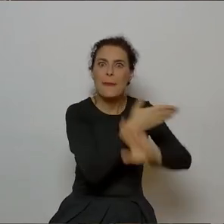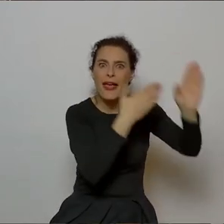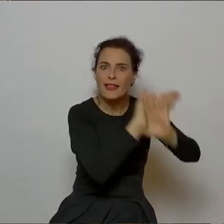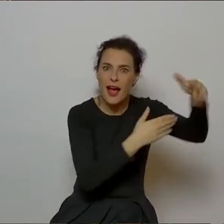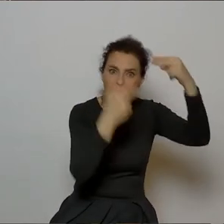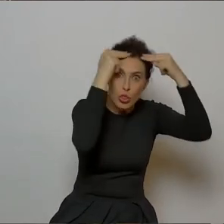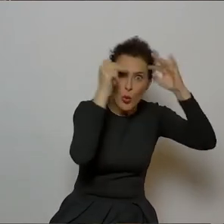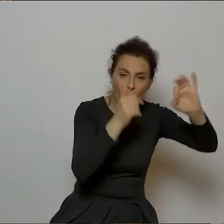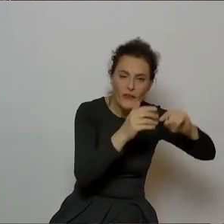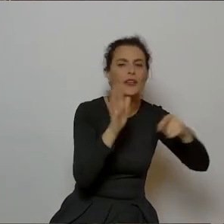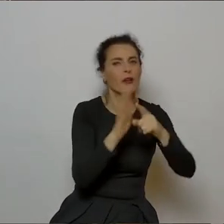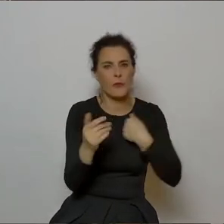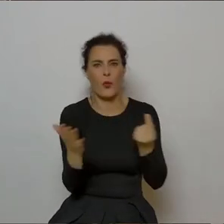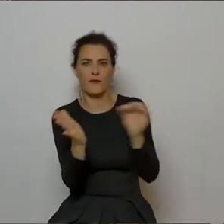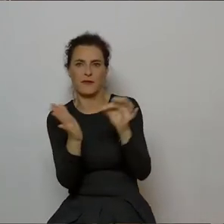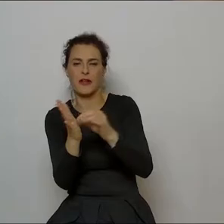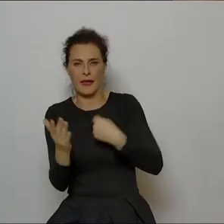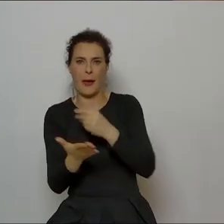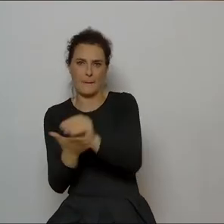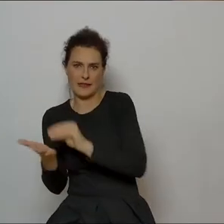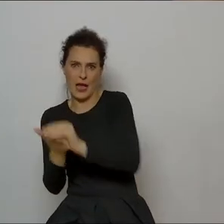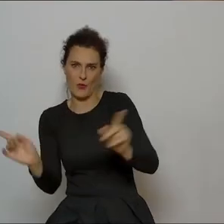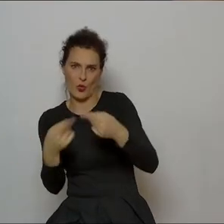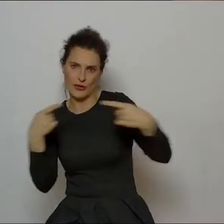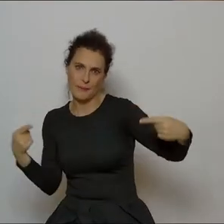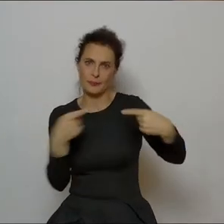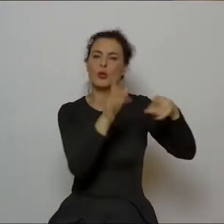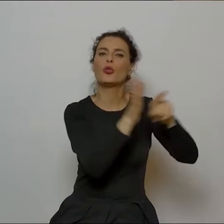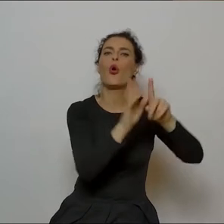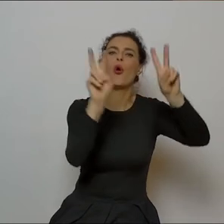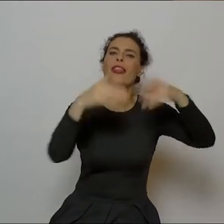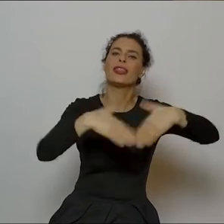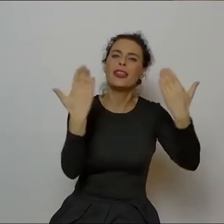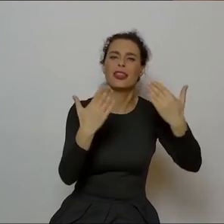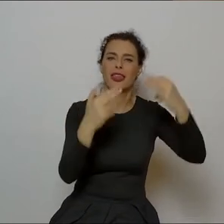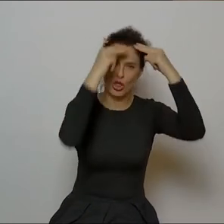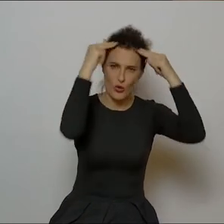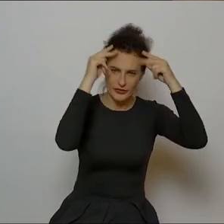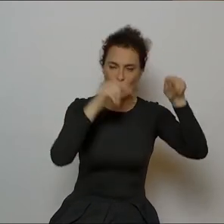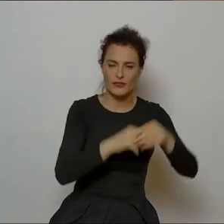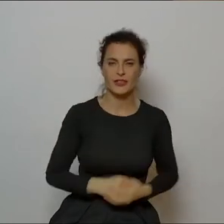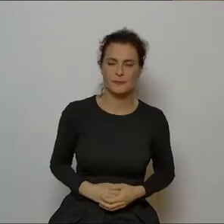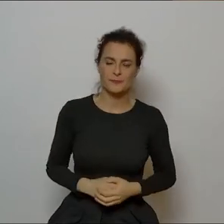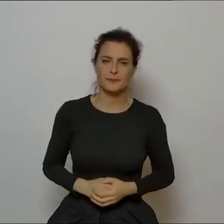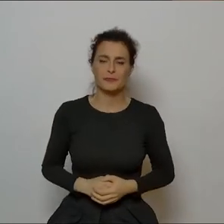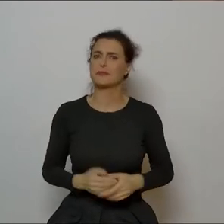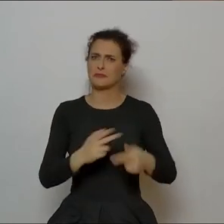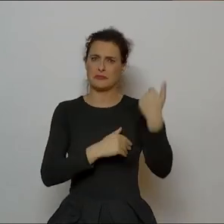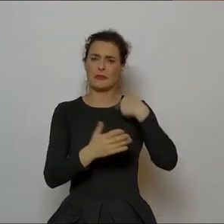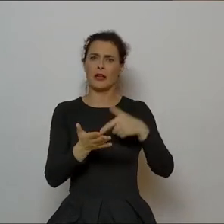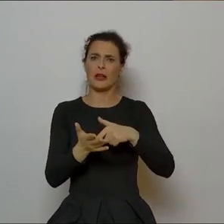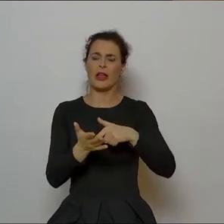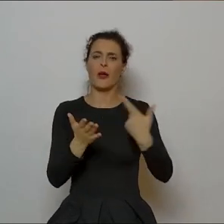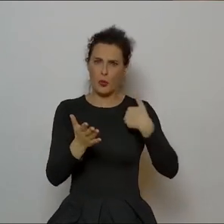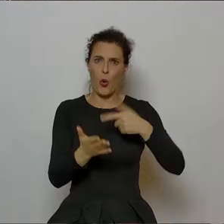Wystawianych właśnie w ramach Dni Norwidowskich. W 2008 roku udało mi się kilka utworów nagrać własnym